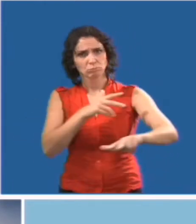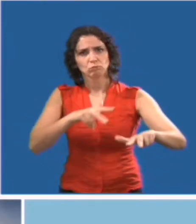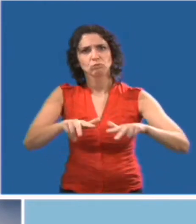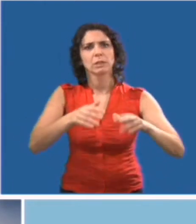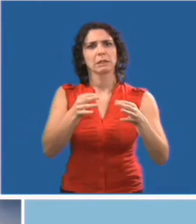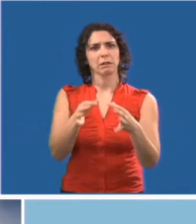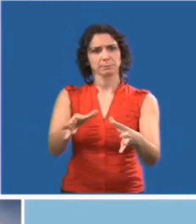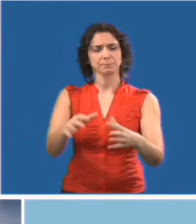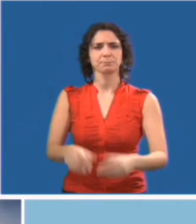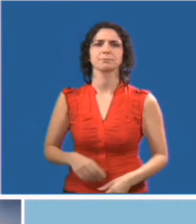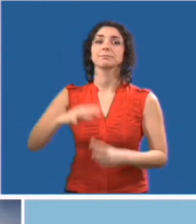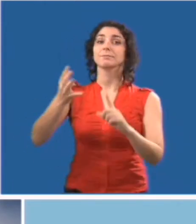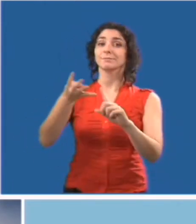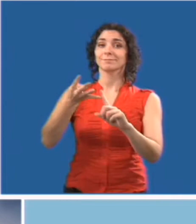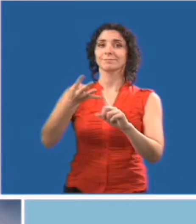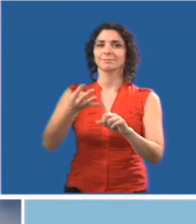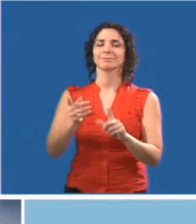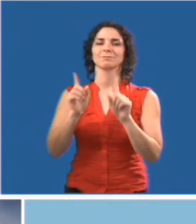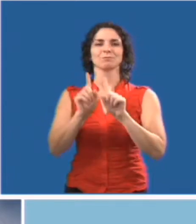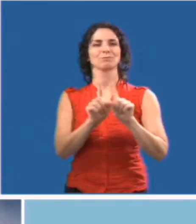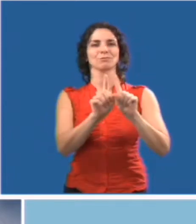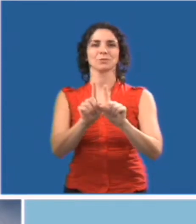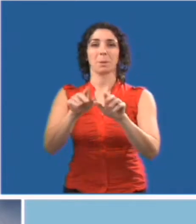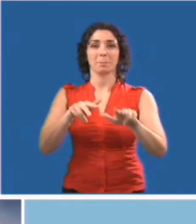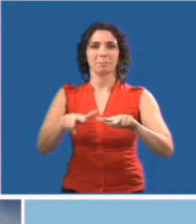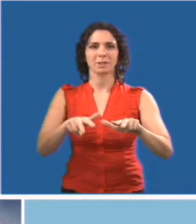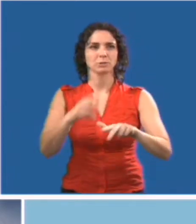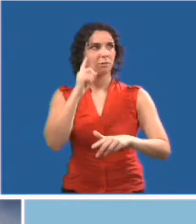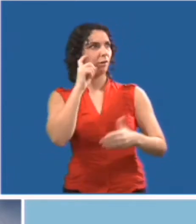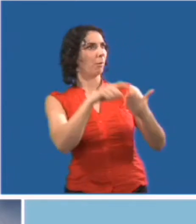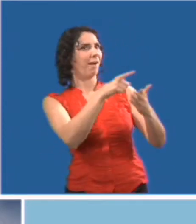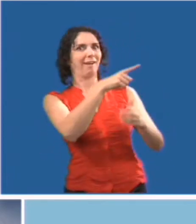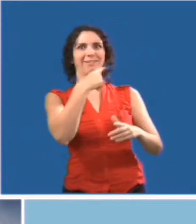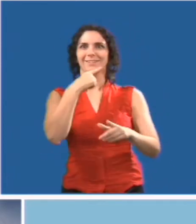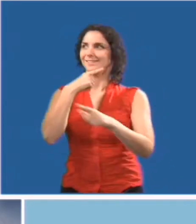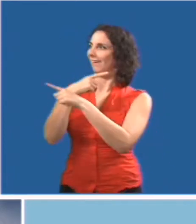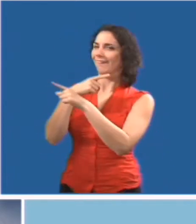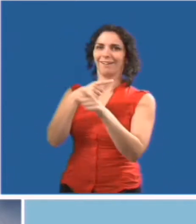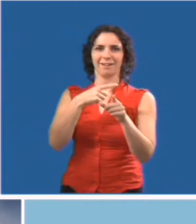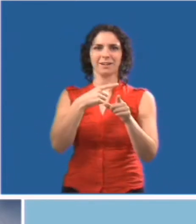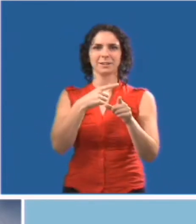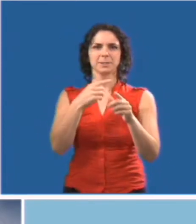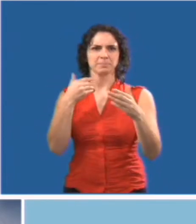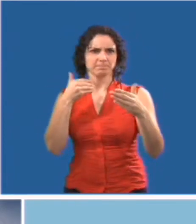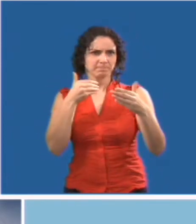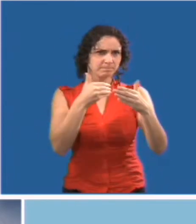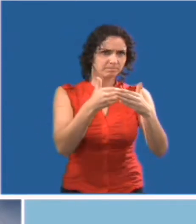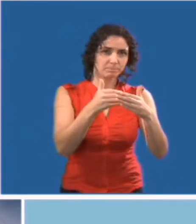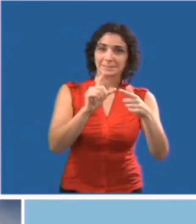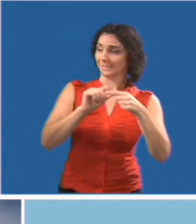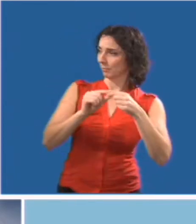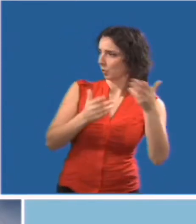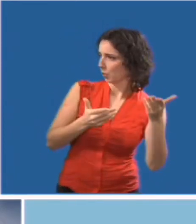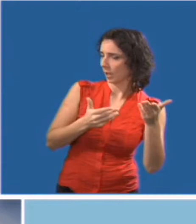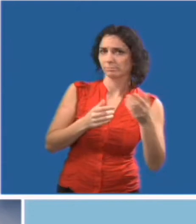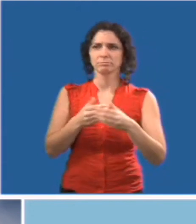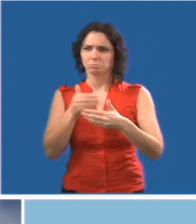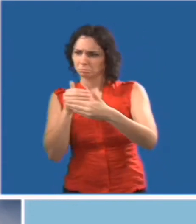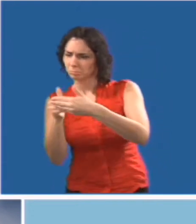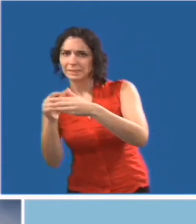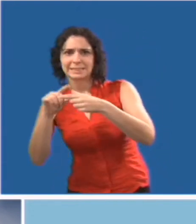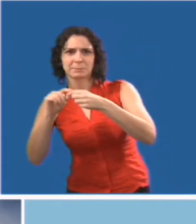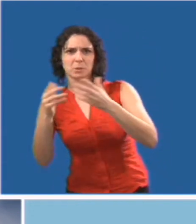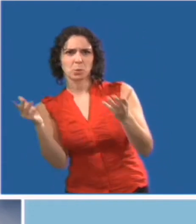directement à la personne. Offrez votre bras pour guider la personne. Si elle accepte, marchez